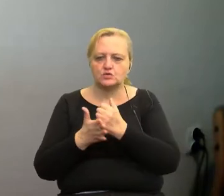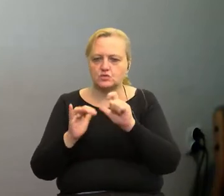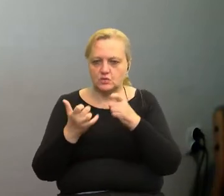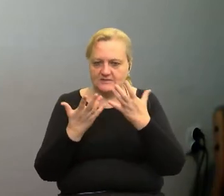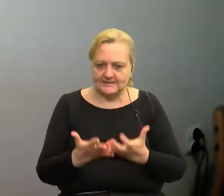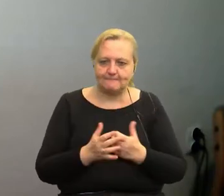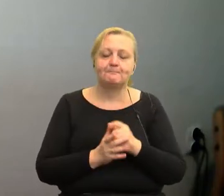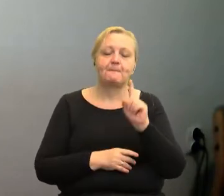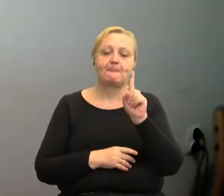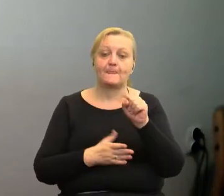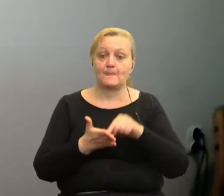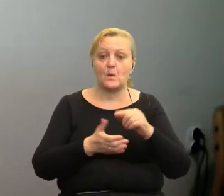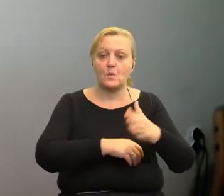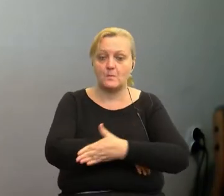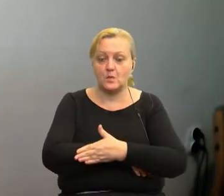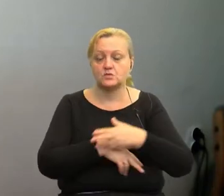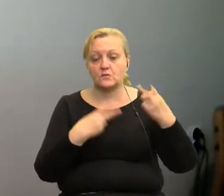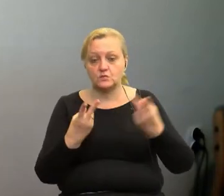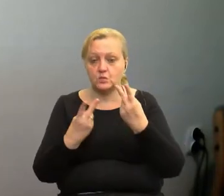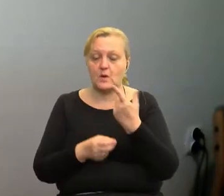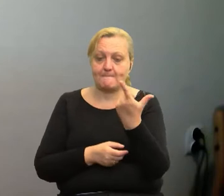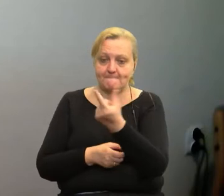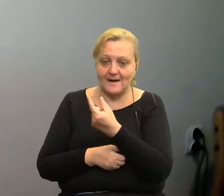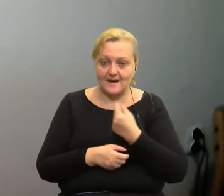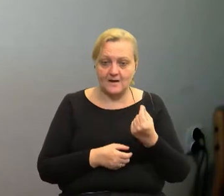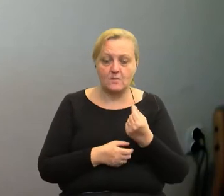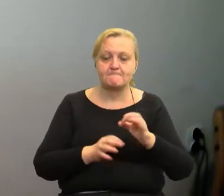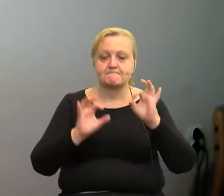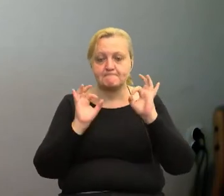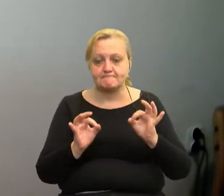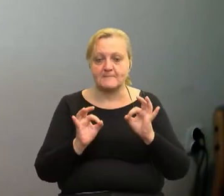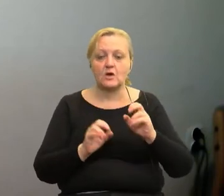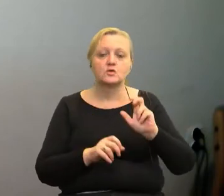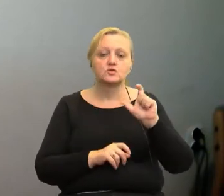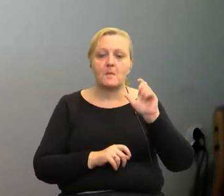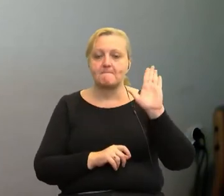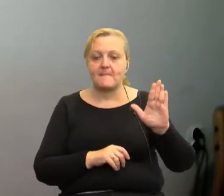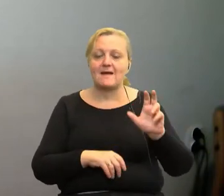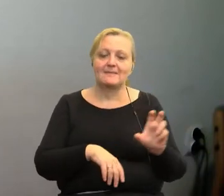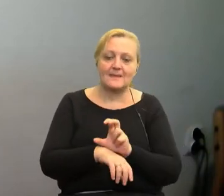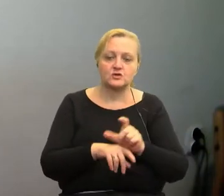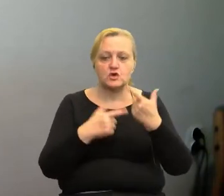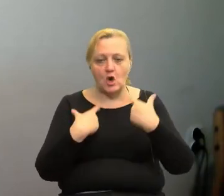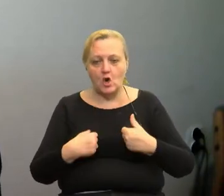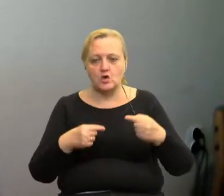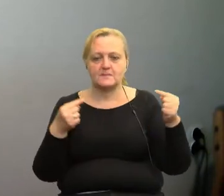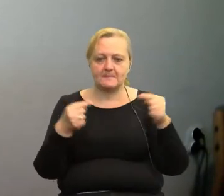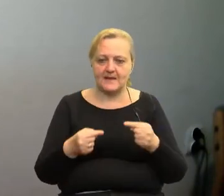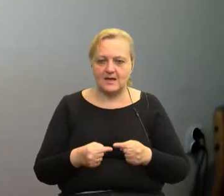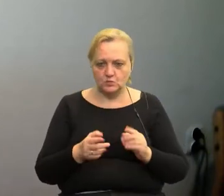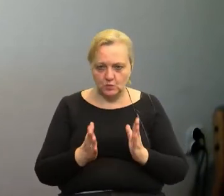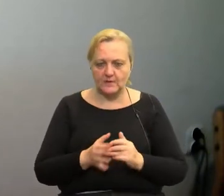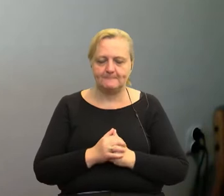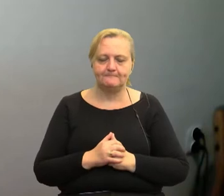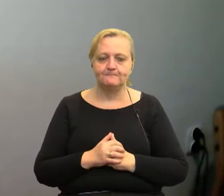I na tej podstawie szukaliśmy partnerów z odpowiednim zapleczem technicznym i osobowym przede wszystkim. I